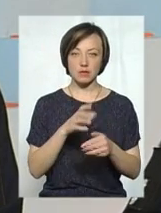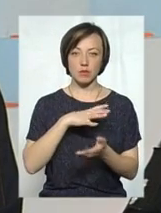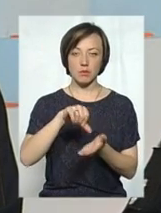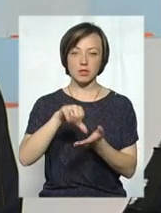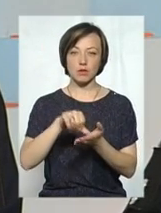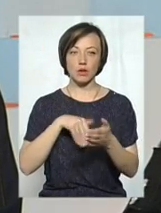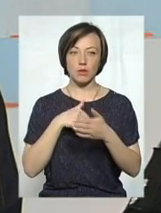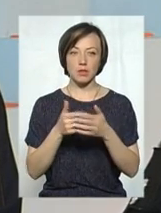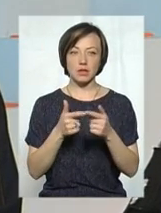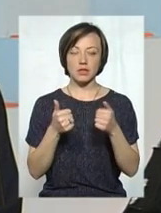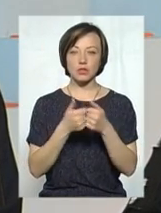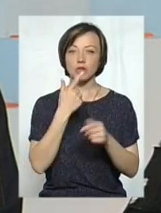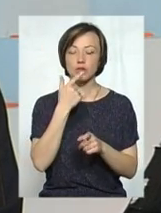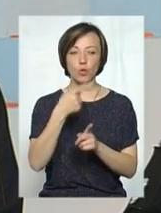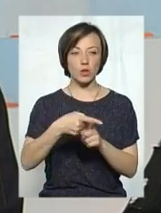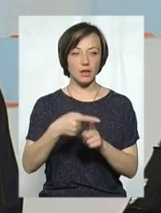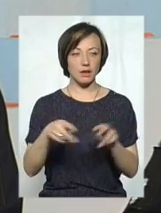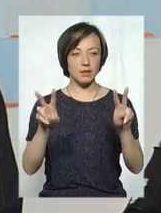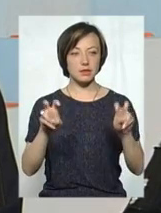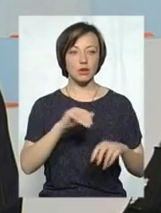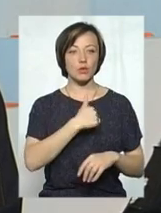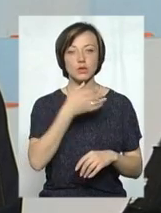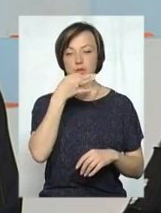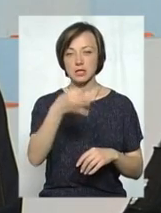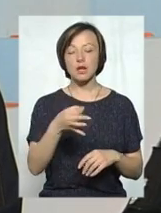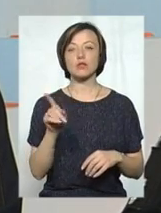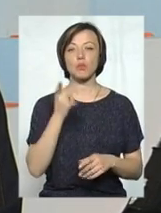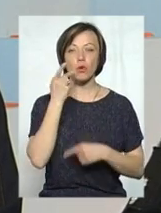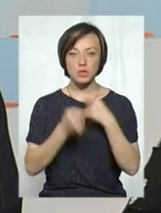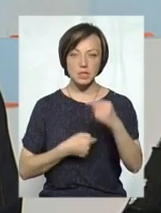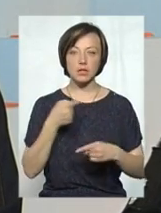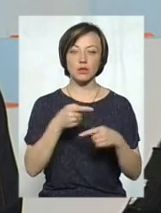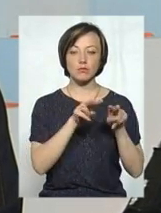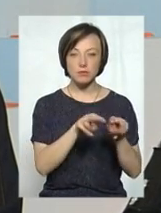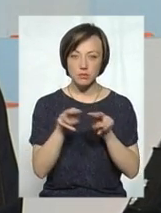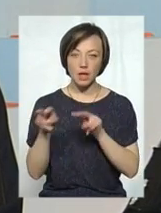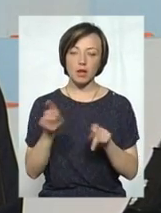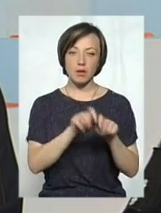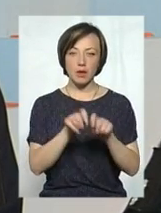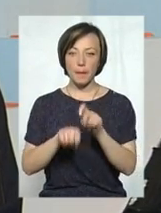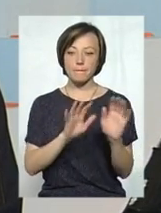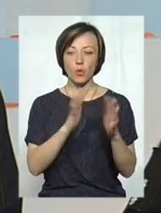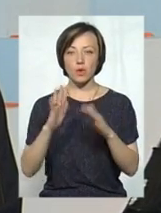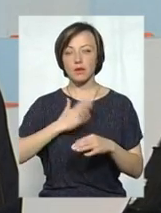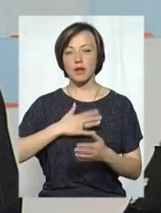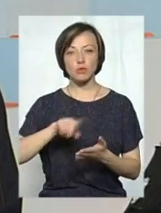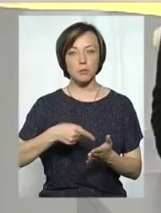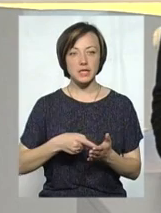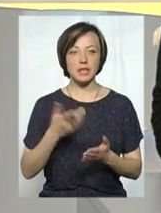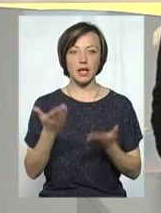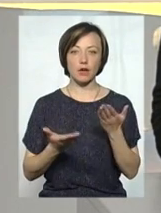громадська організація «Червоний хрест». І хочемо сказати про те, що ми постійно відслідковуємо, моніторимо події нашого міста.